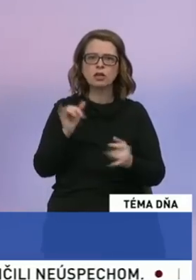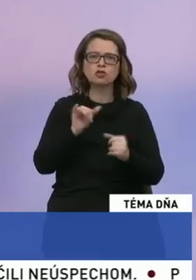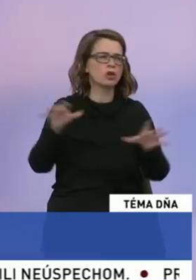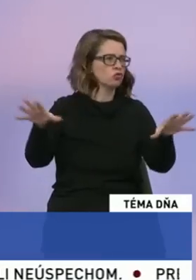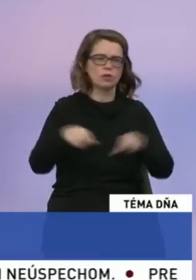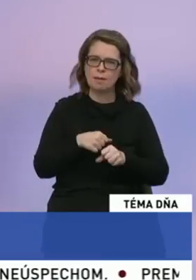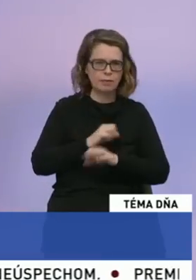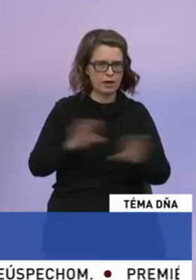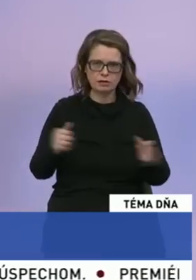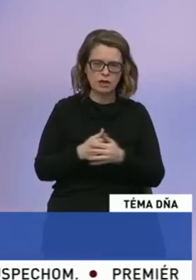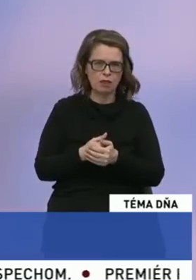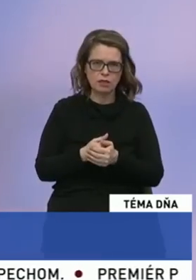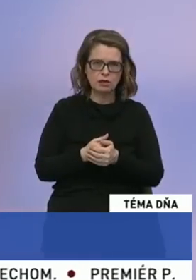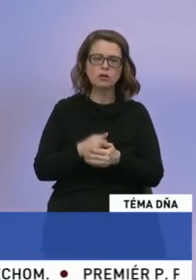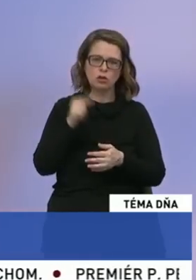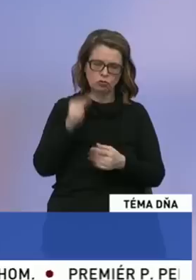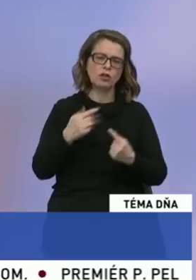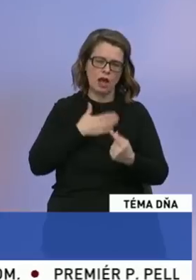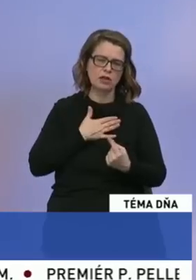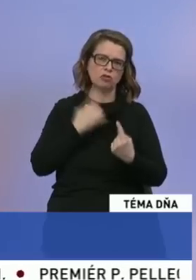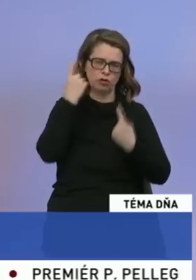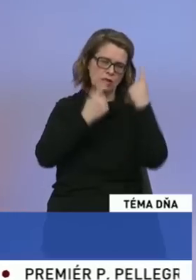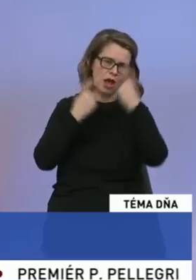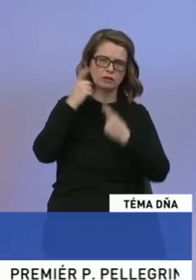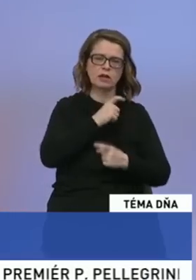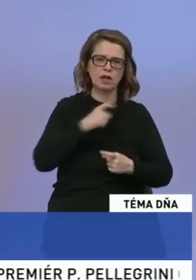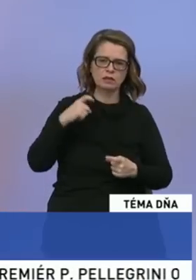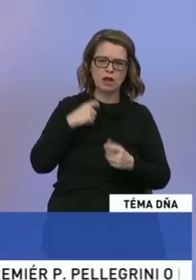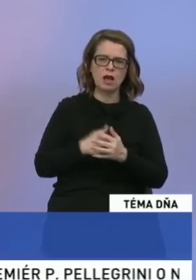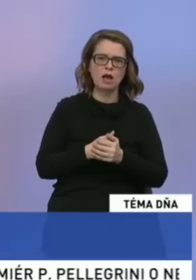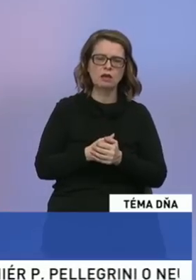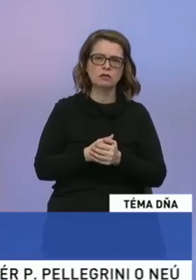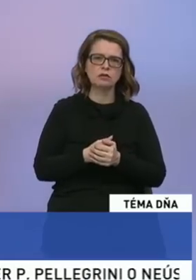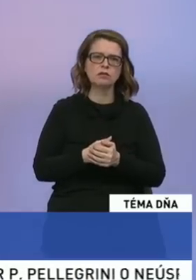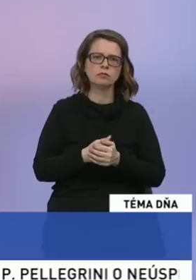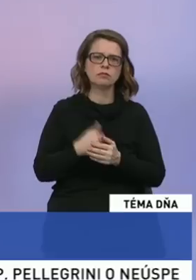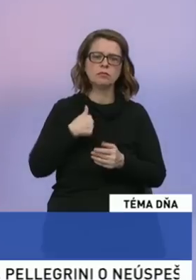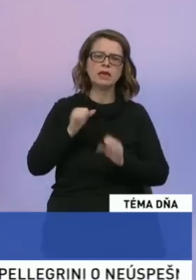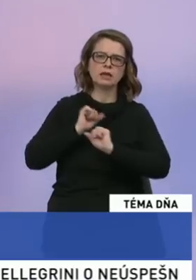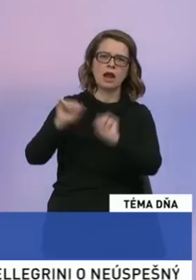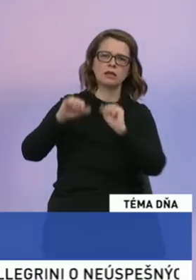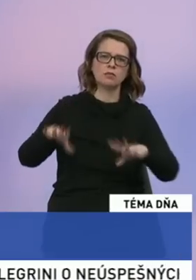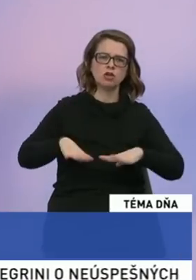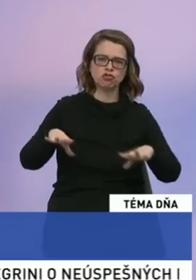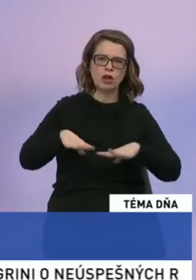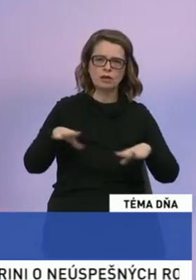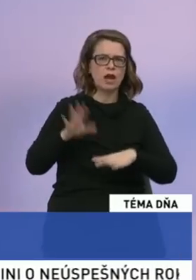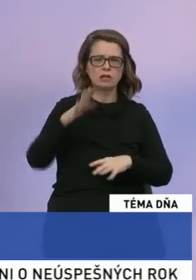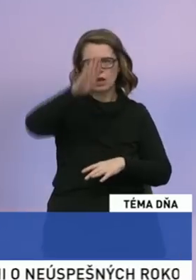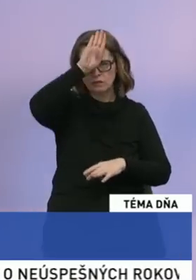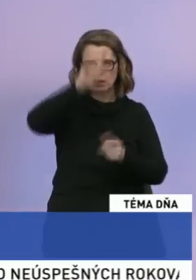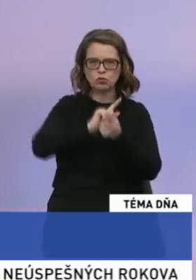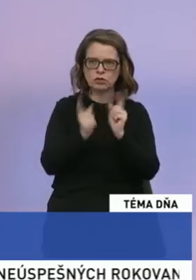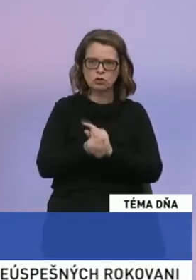nepriateľné. Toto je aj stanovisko kresťansko-demokratického hnutia. Ja som to už povedal. KDH chrani ženy a nie istambulsky